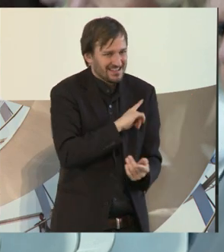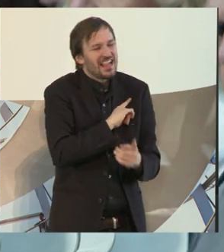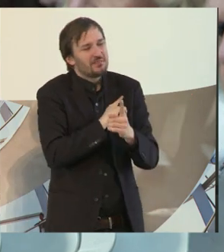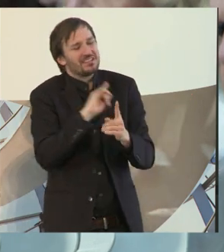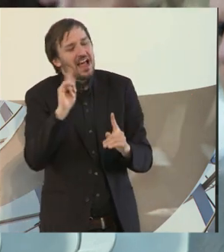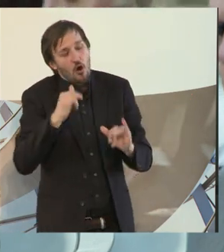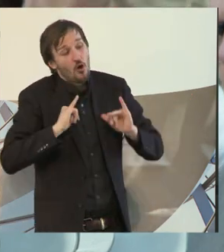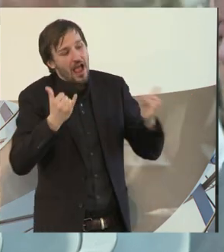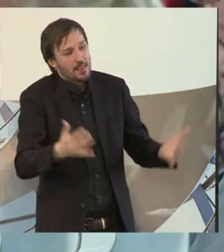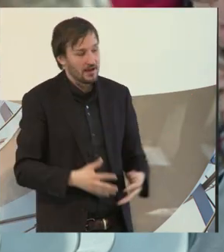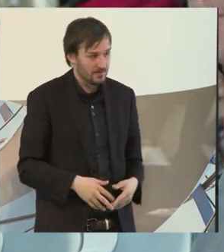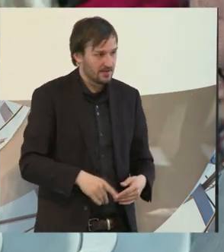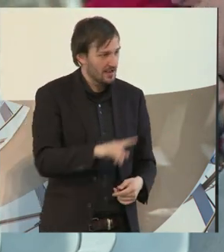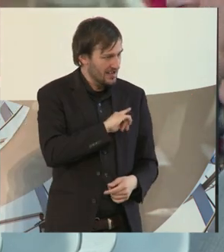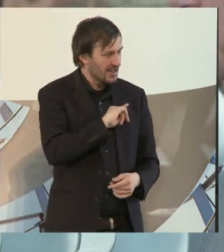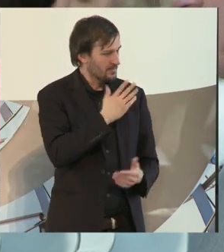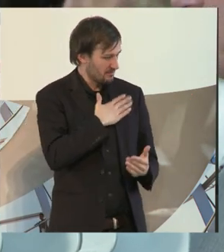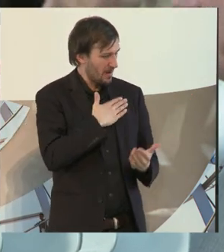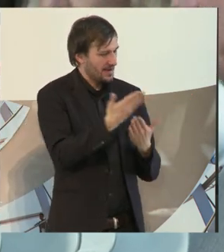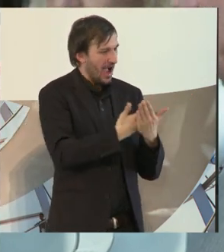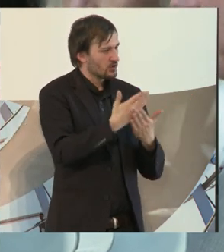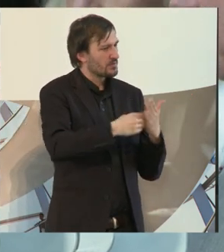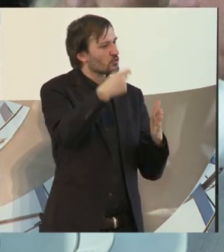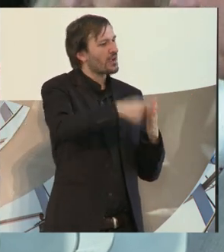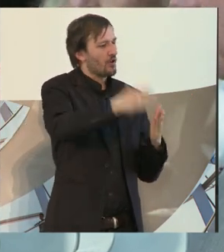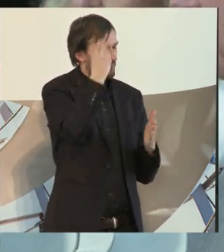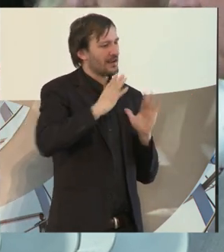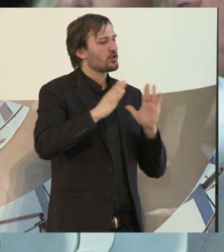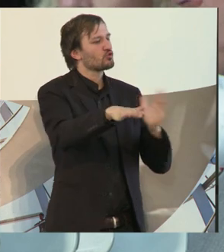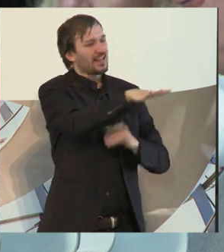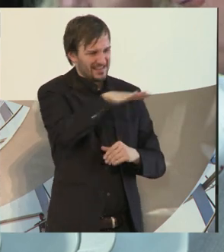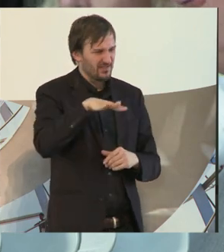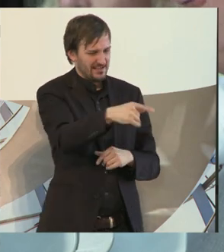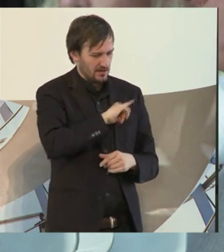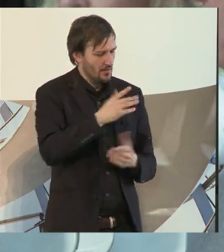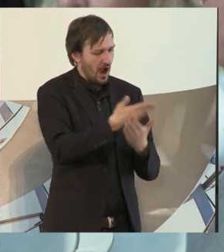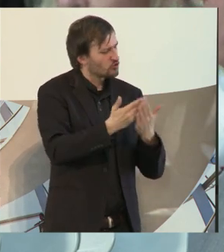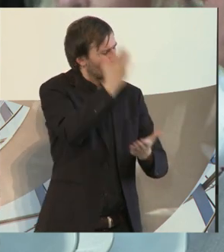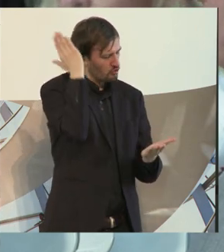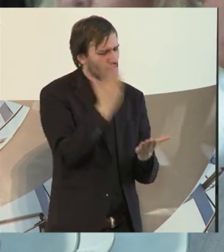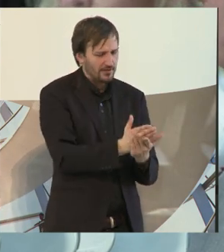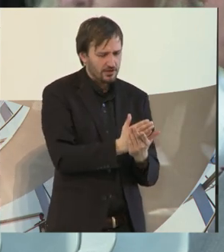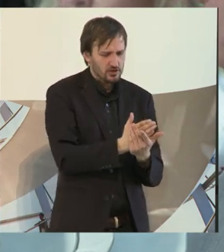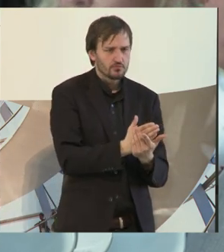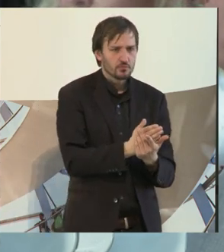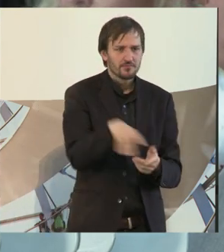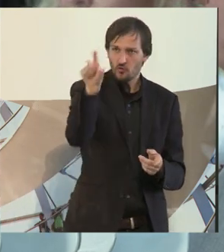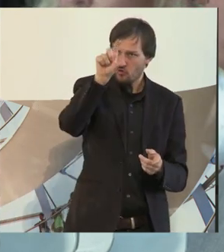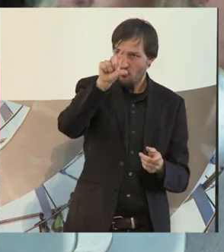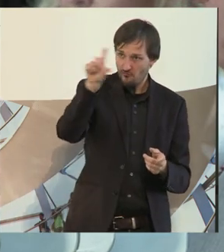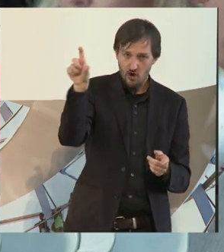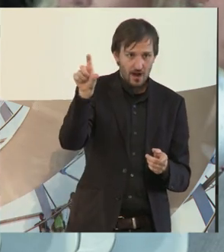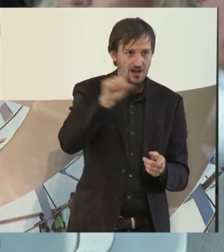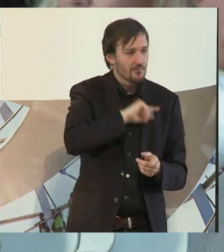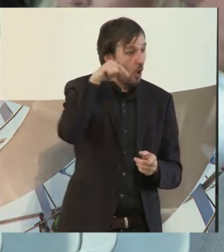letztlich auch erlebt. Als ich meine Ausbildung zum Kaufmann im Gesundheitswesen fertig gemacht hatte und von meinem Unternehmen, wo ich